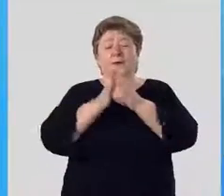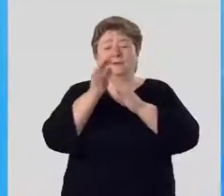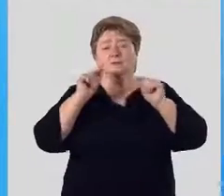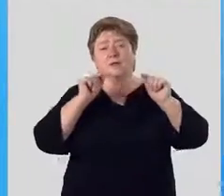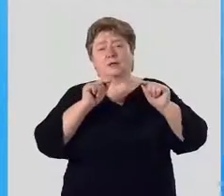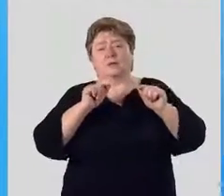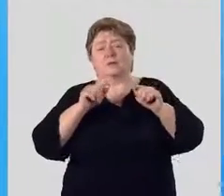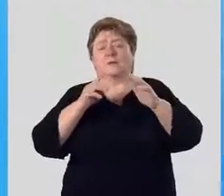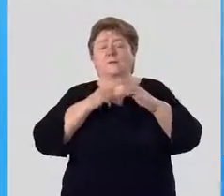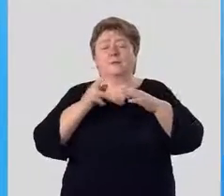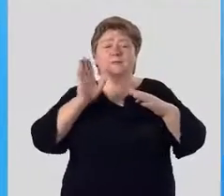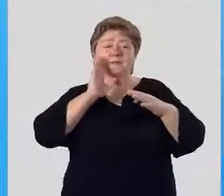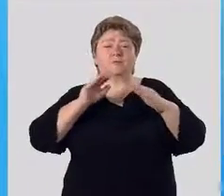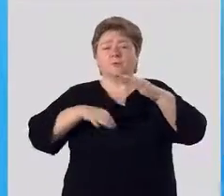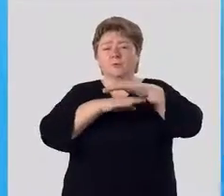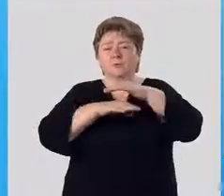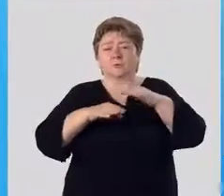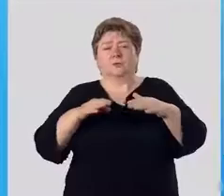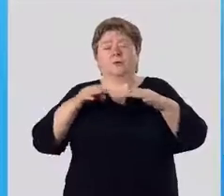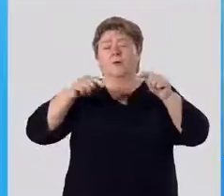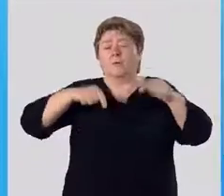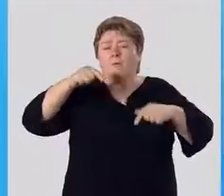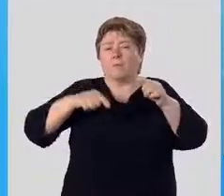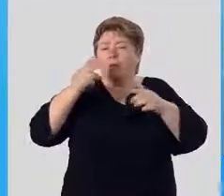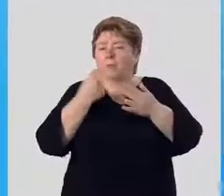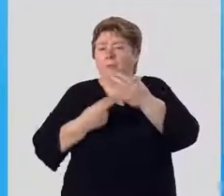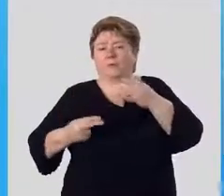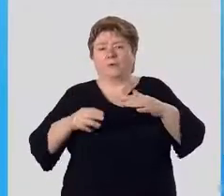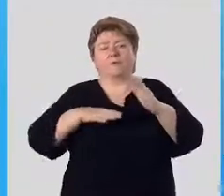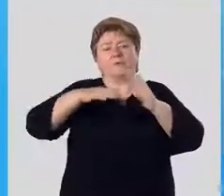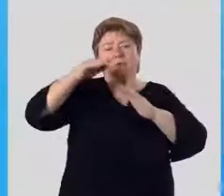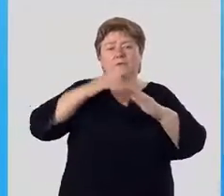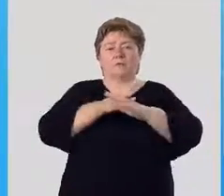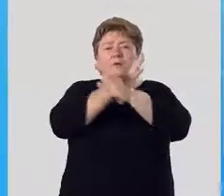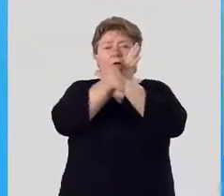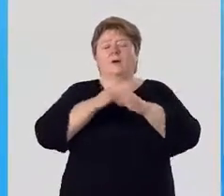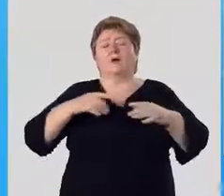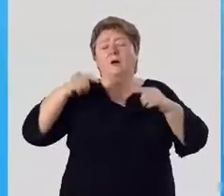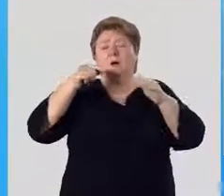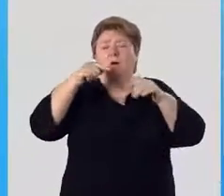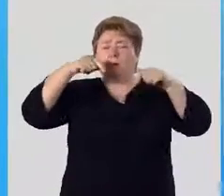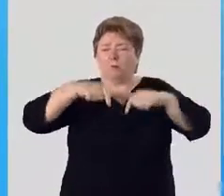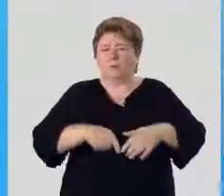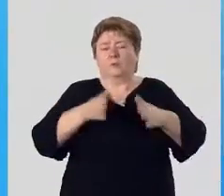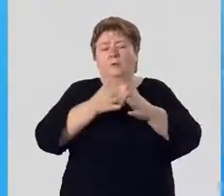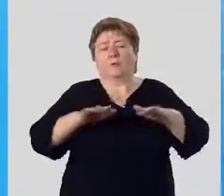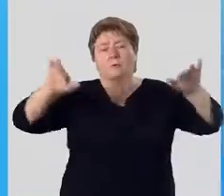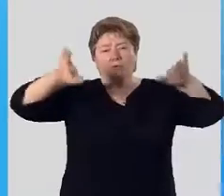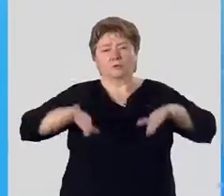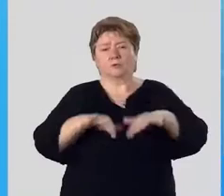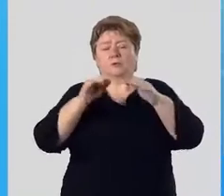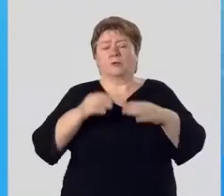Растут они в безводных пустынях и на топких болотах, высоко в горах и в глубоких ущельях.